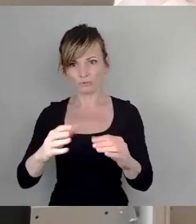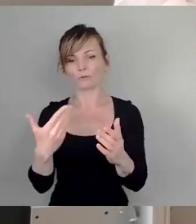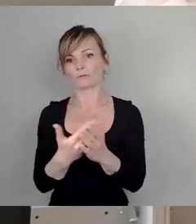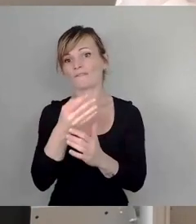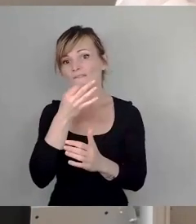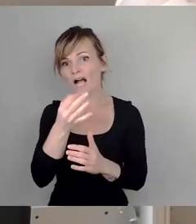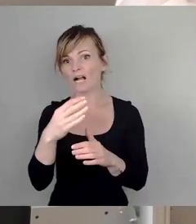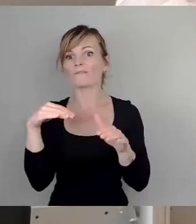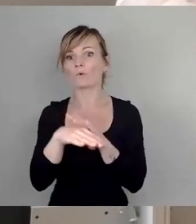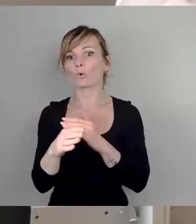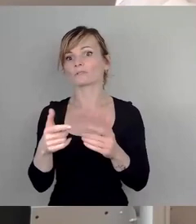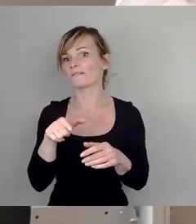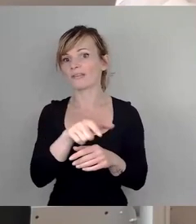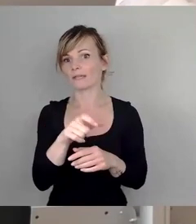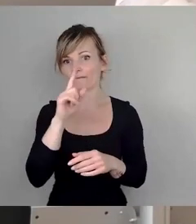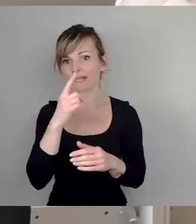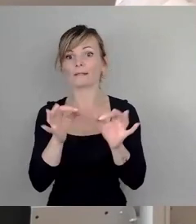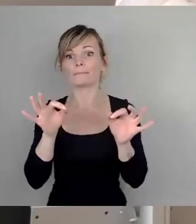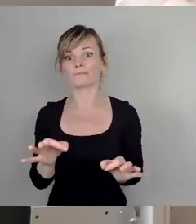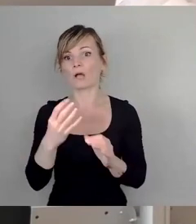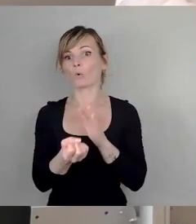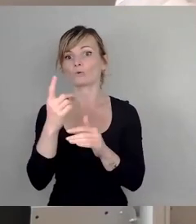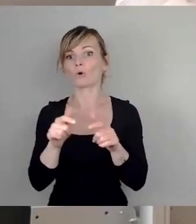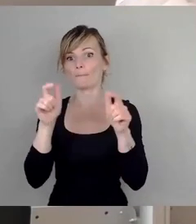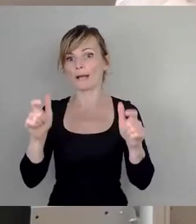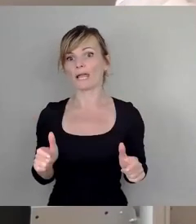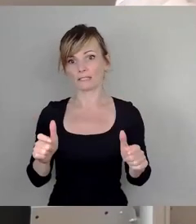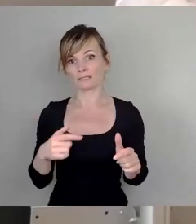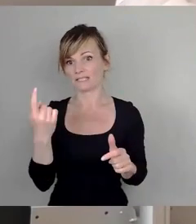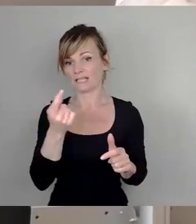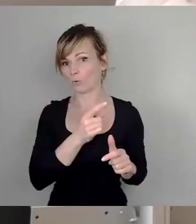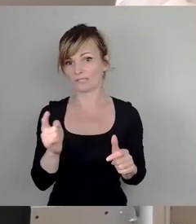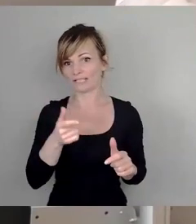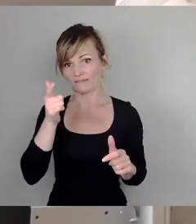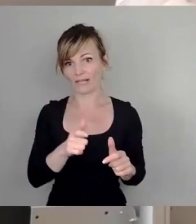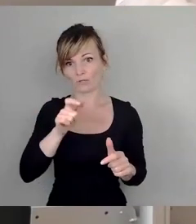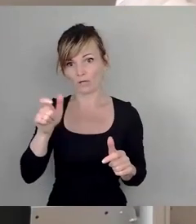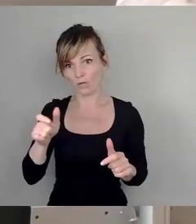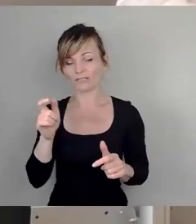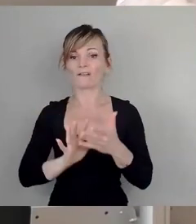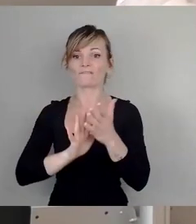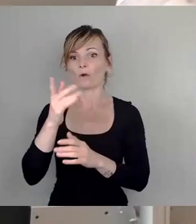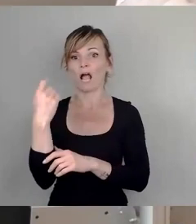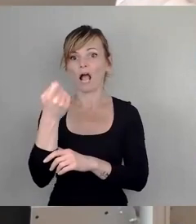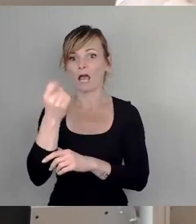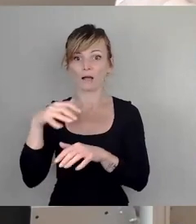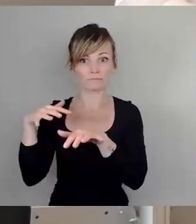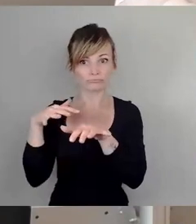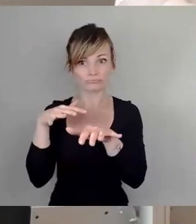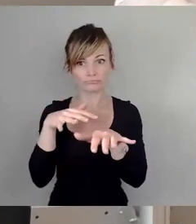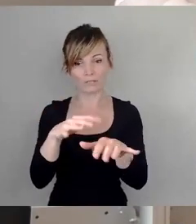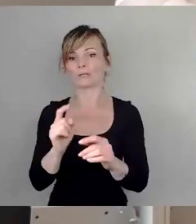wenn im Kulturpalast mal Feueralarm ist und dort 1200 Leute rauslaufen, dann möchte vor dem Eingang nicht allzu viel stehen, dass es keinen Rückstauf der Menschen gibt.